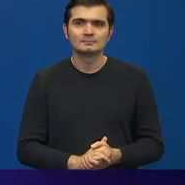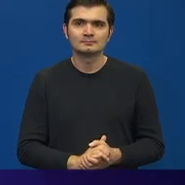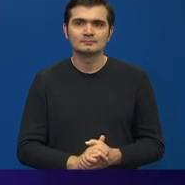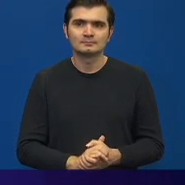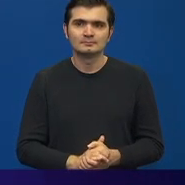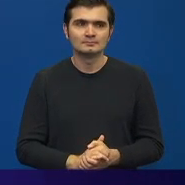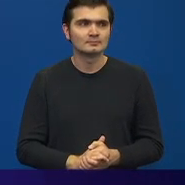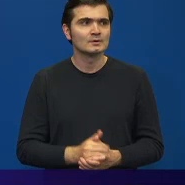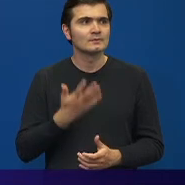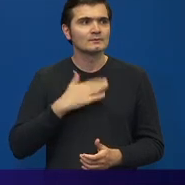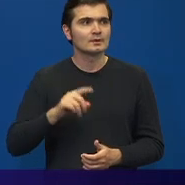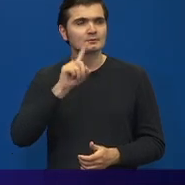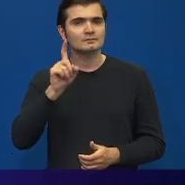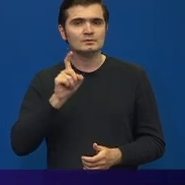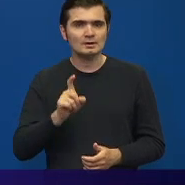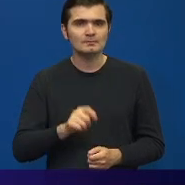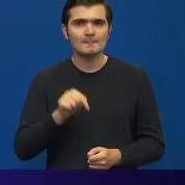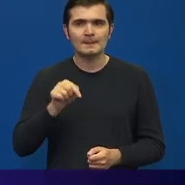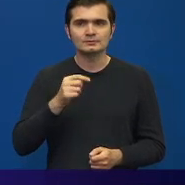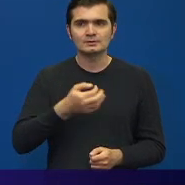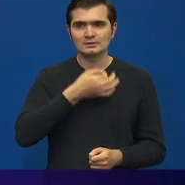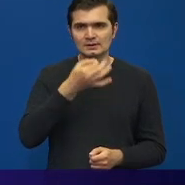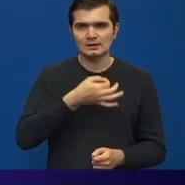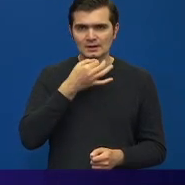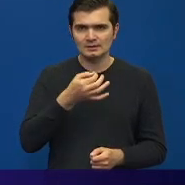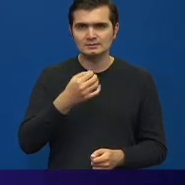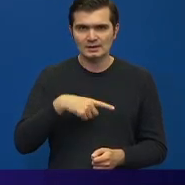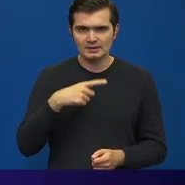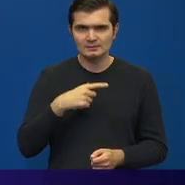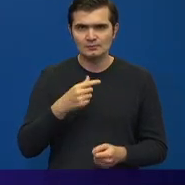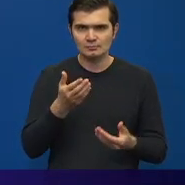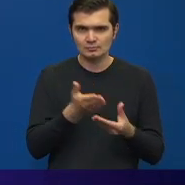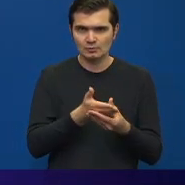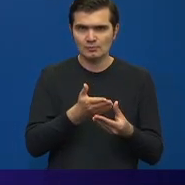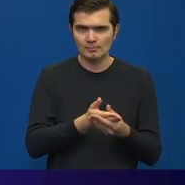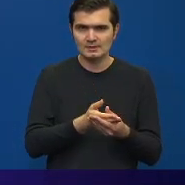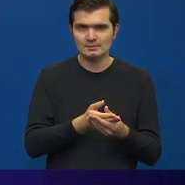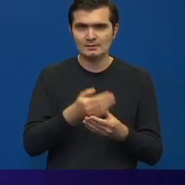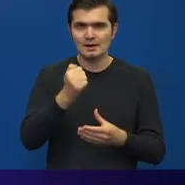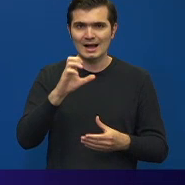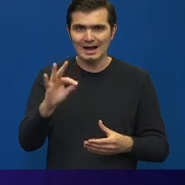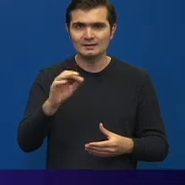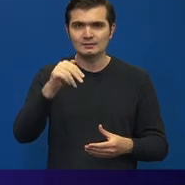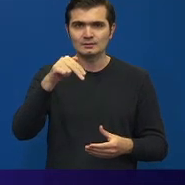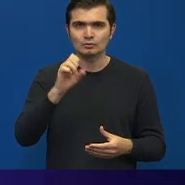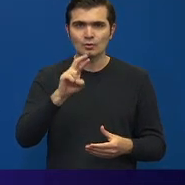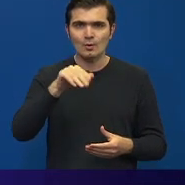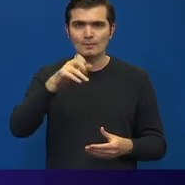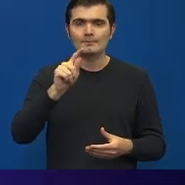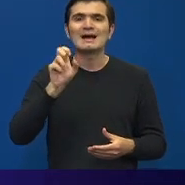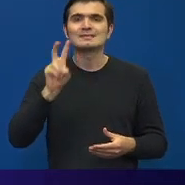Vreau să vă întreb dacă această declarație este un act normativ, așa cum am cerut sindicalele.